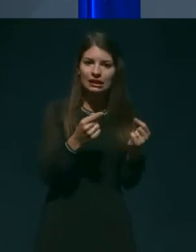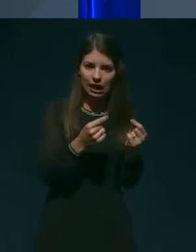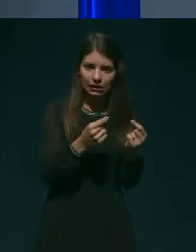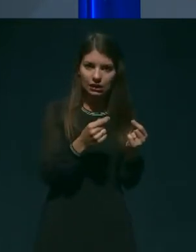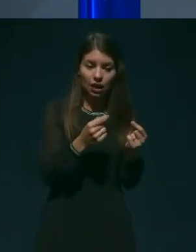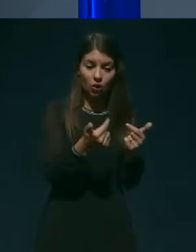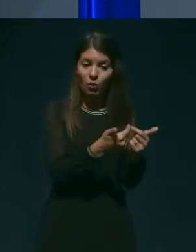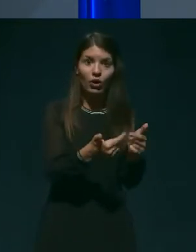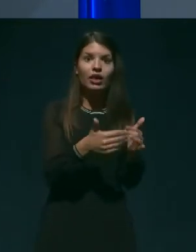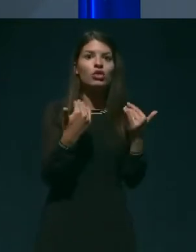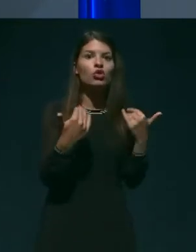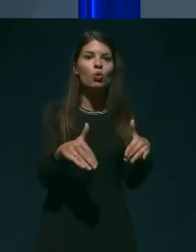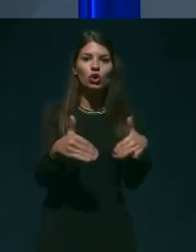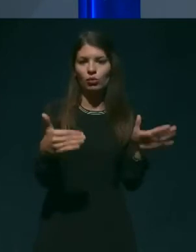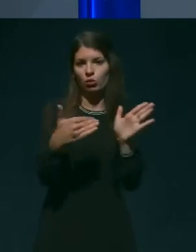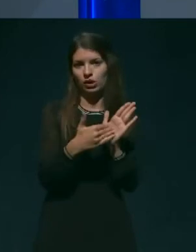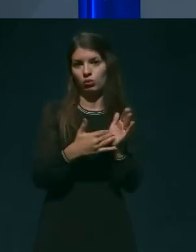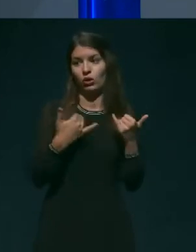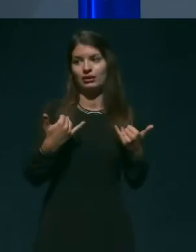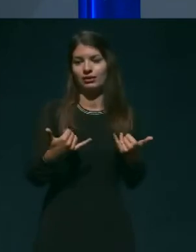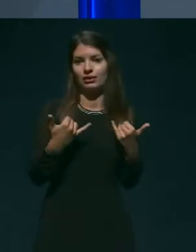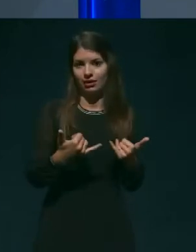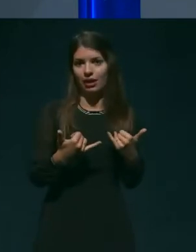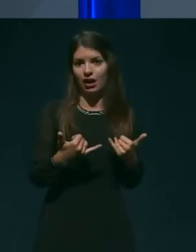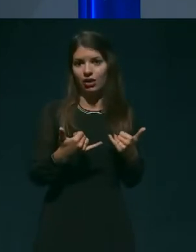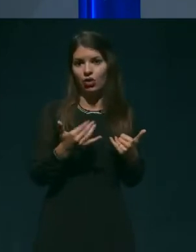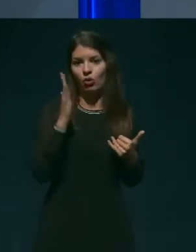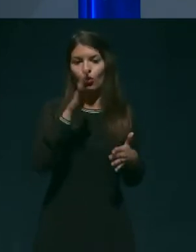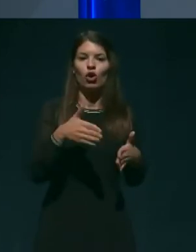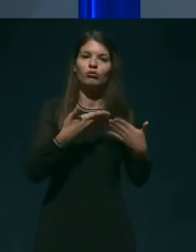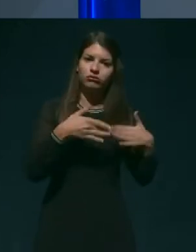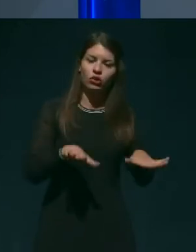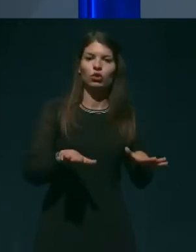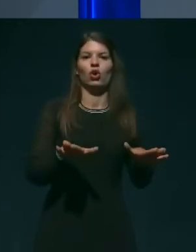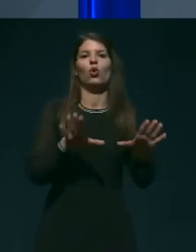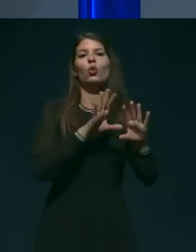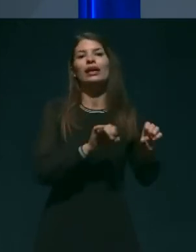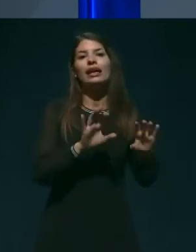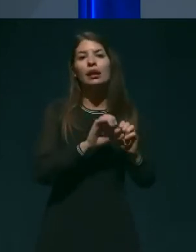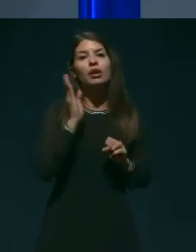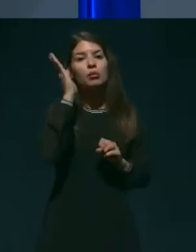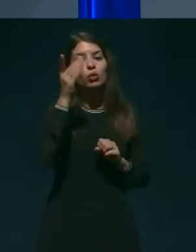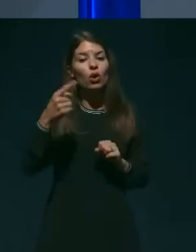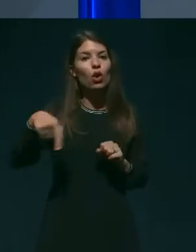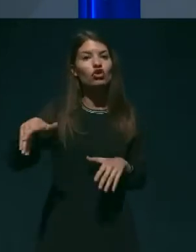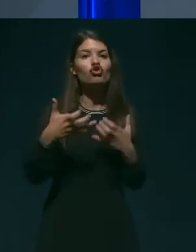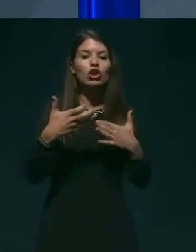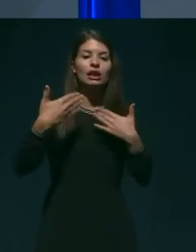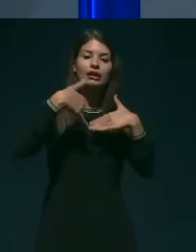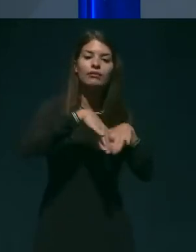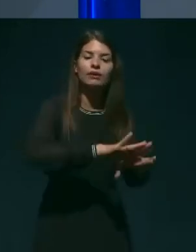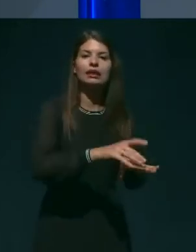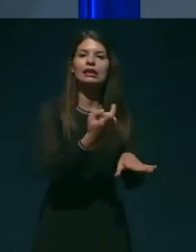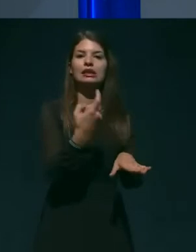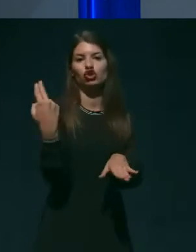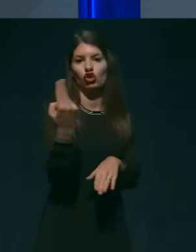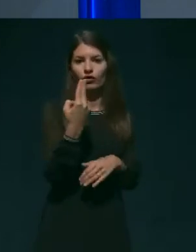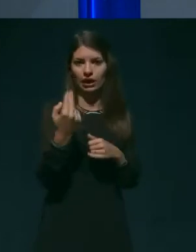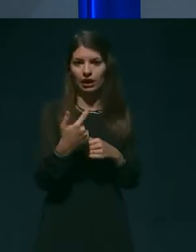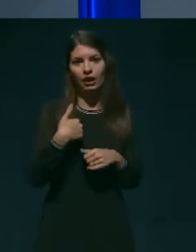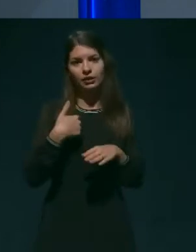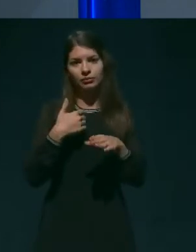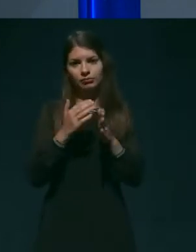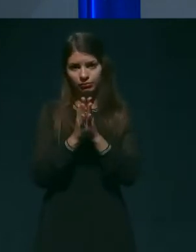potrebovali, sedaj, ko se sproščajo ukrepi in bojo želeli zapustiti našo državo, tako da prijazen na svet oziroma